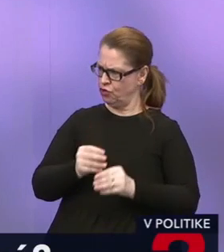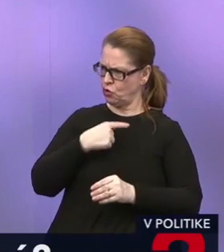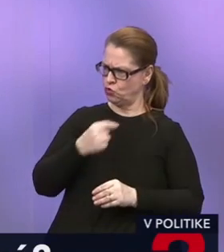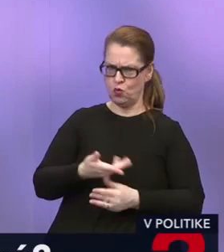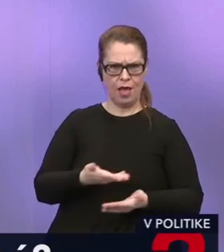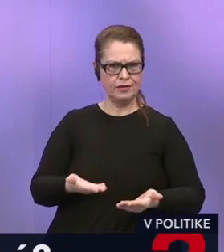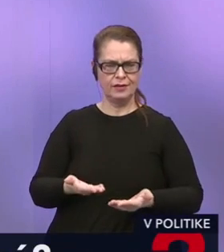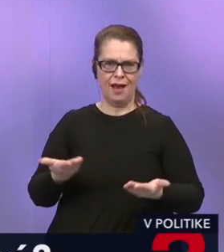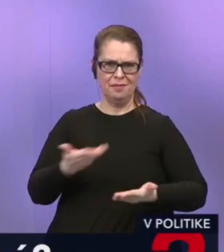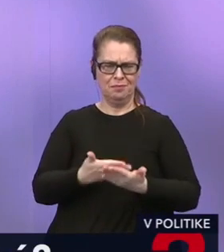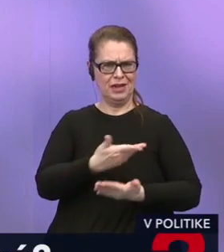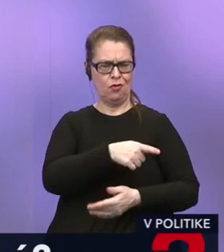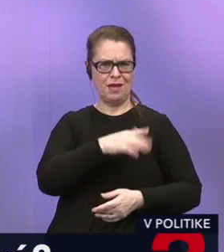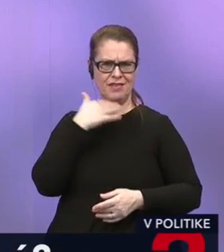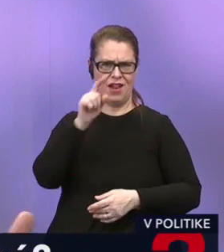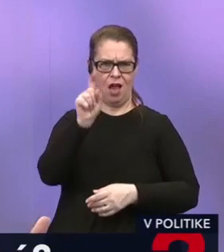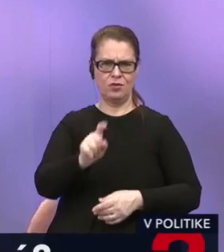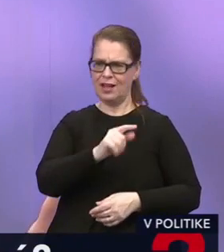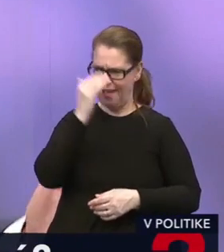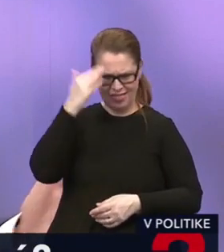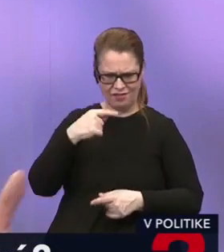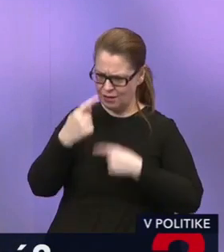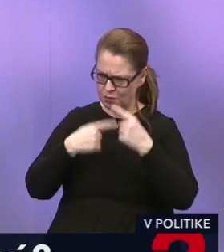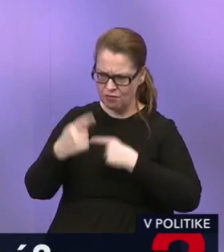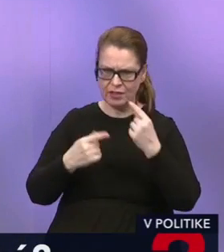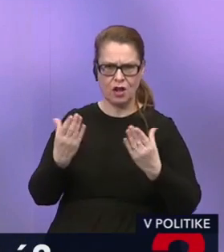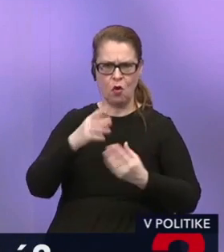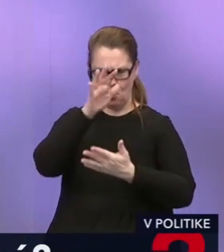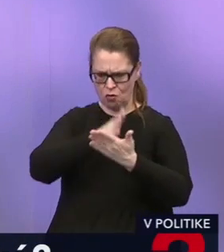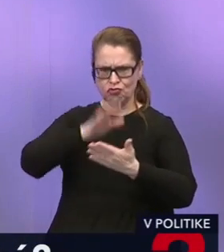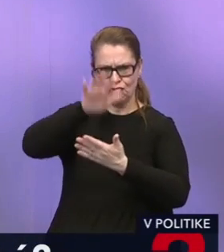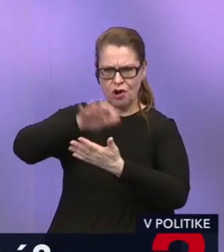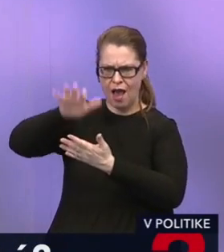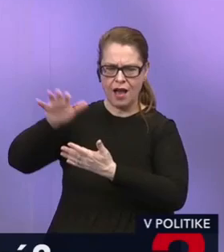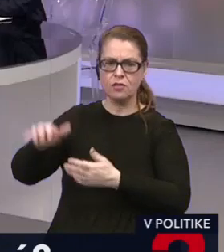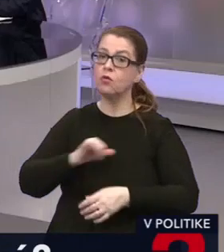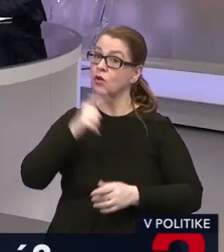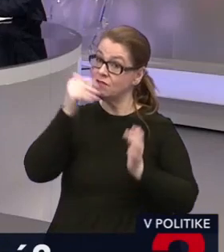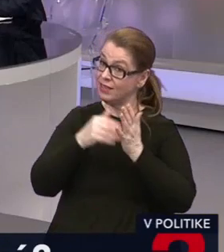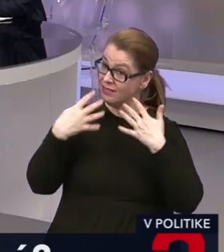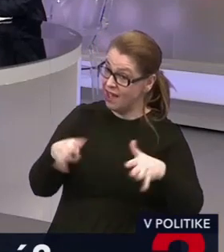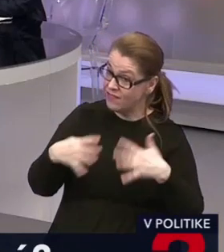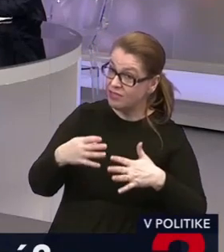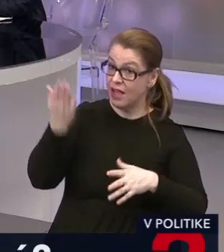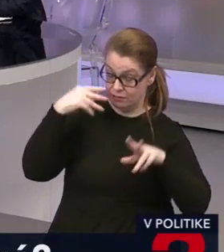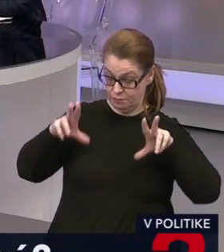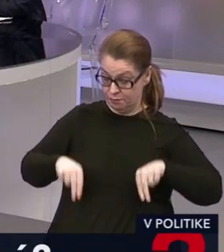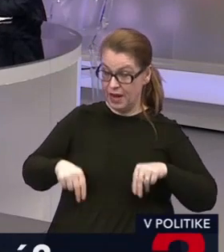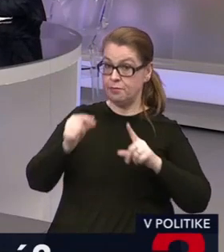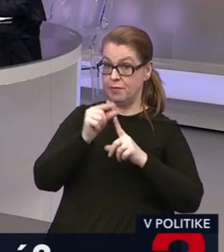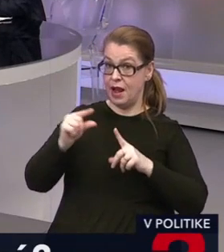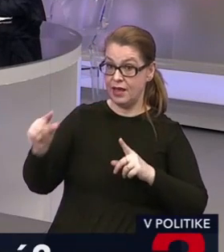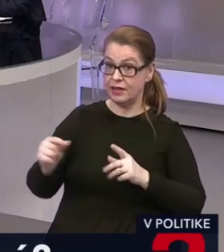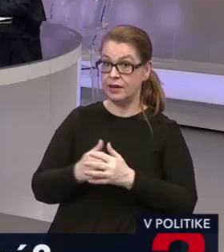A pritom máte toľkoto otázok. A neviete mi ani povedať, koľko má článkov táto zmluva. To znamená, opäť